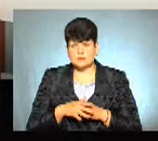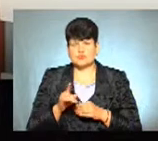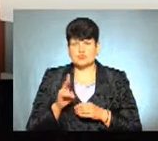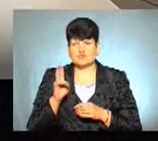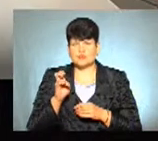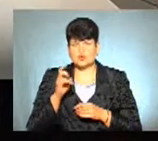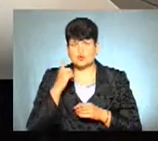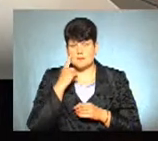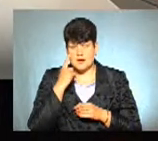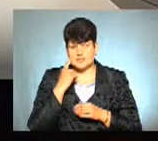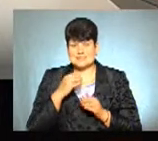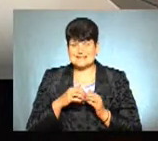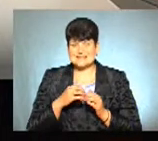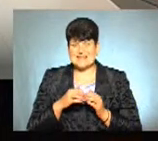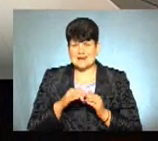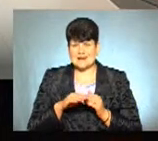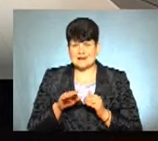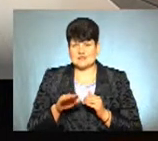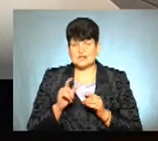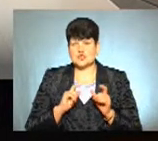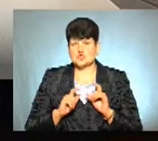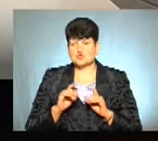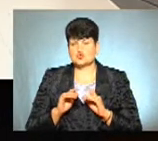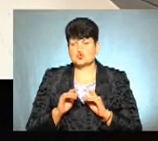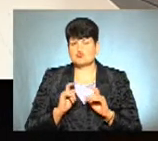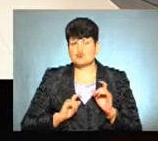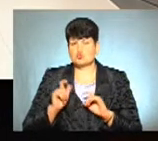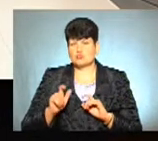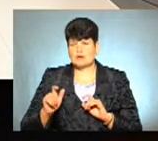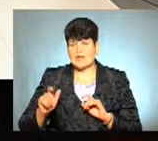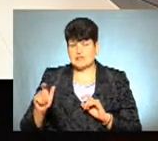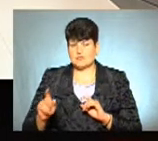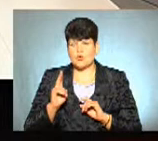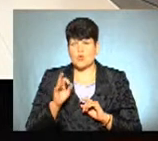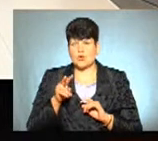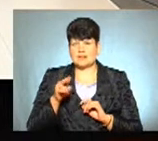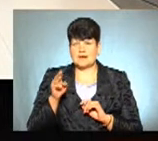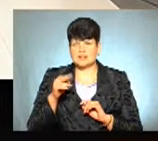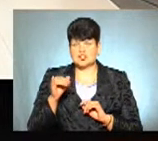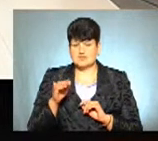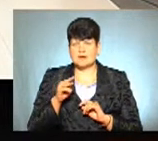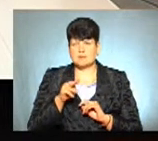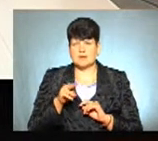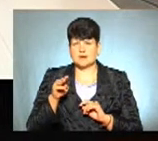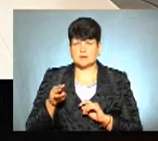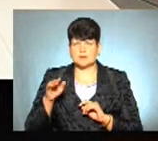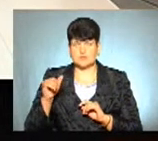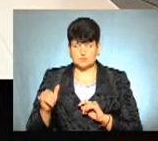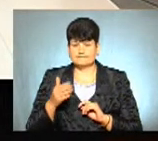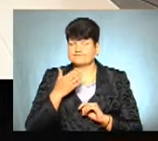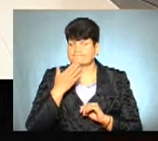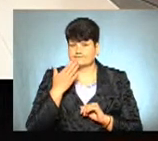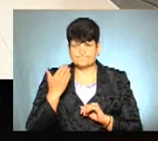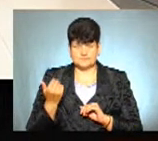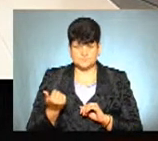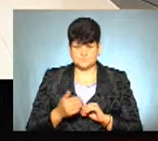-бальників серед студентів коледжів та учнів закладів професійної освіти немає.